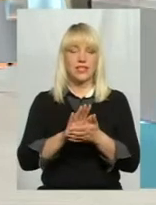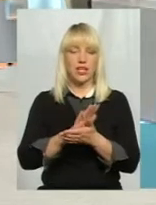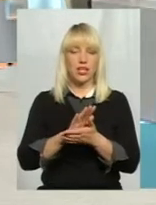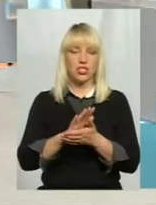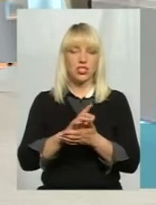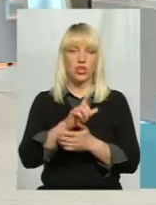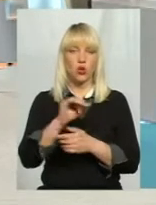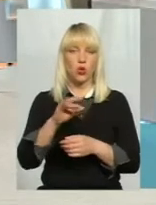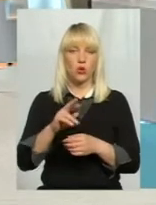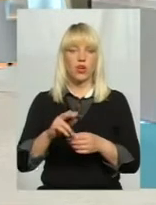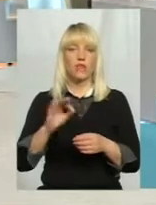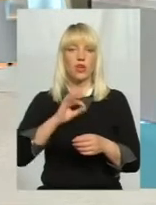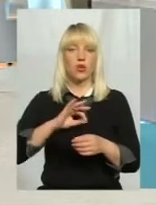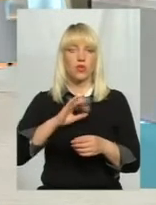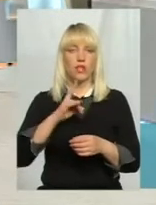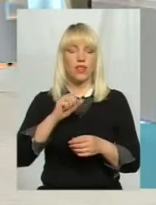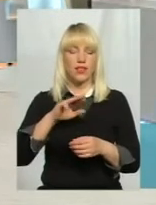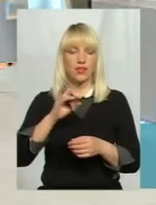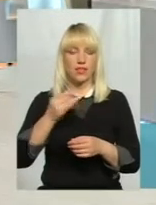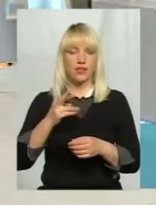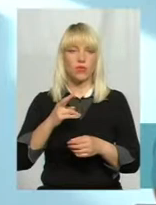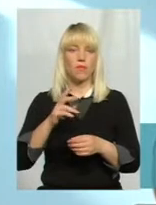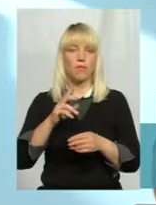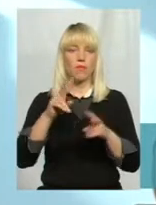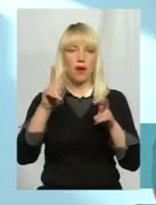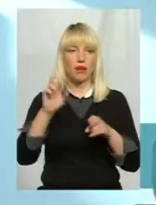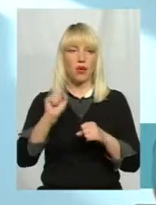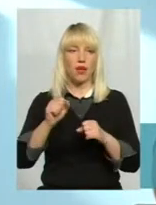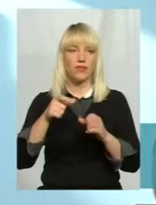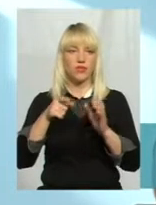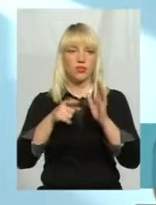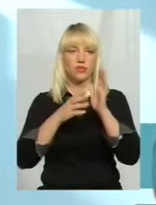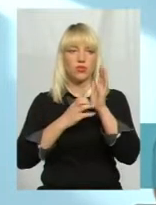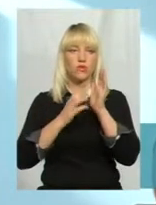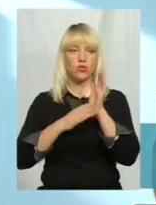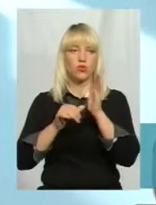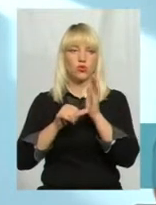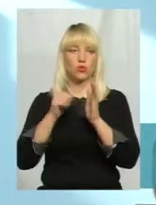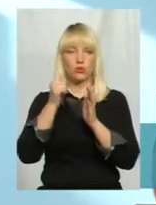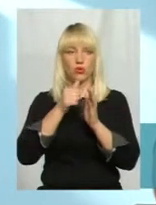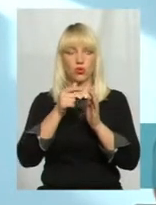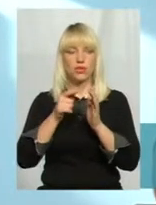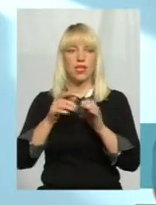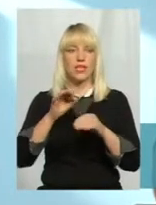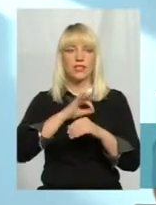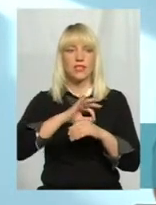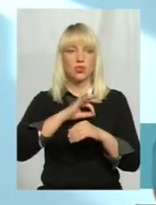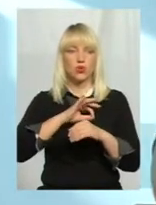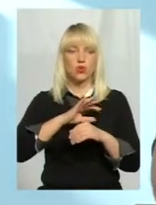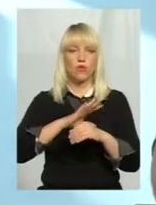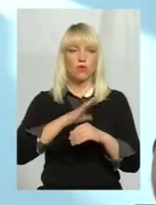натрію марки А в 2006 році. Тому що до того ми застосовували зріжений хлор,